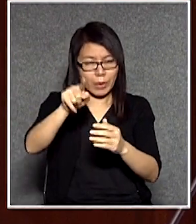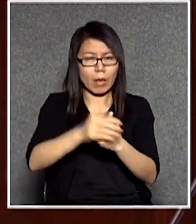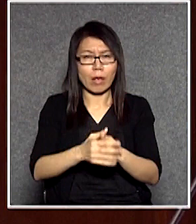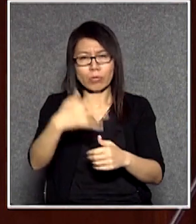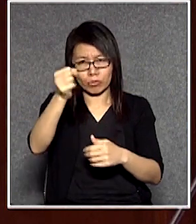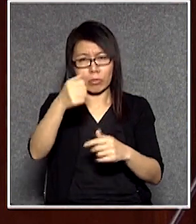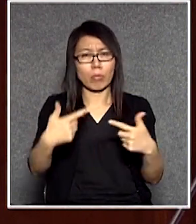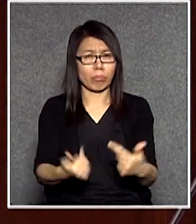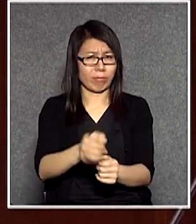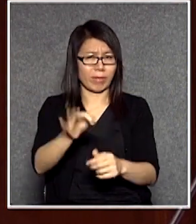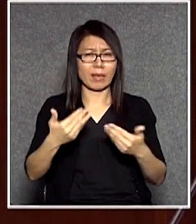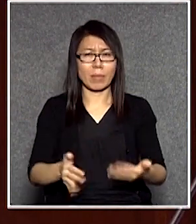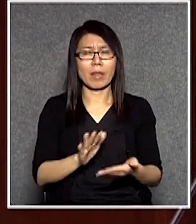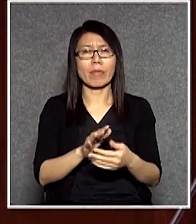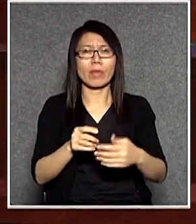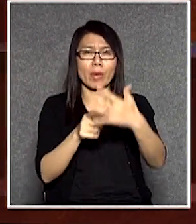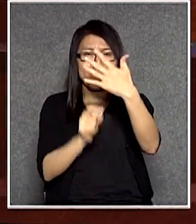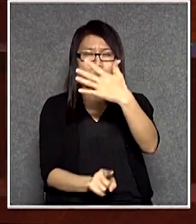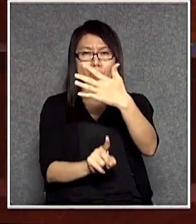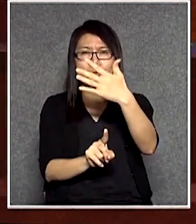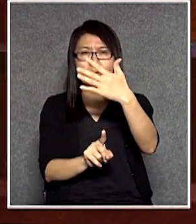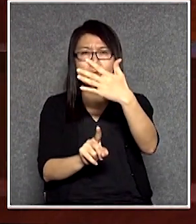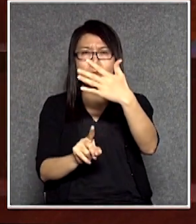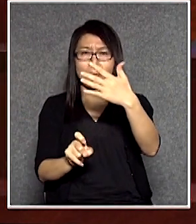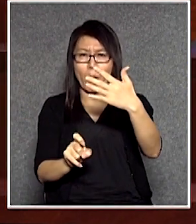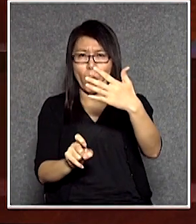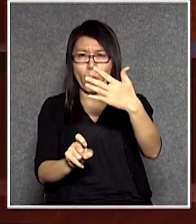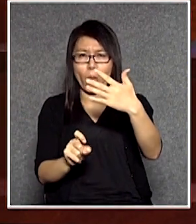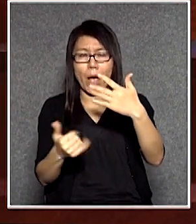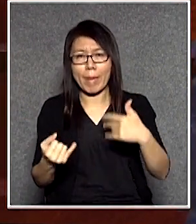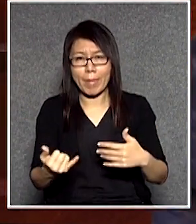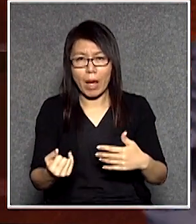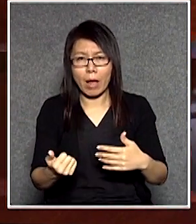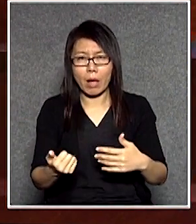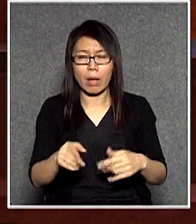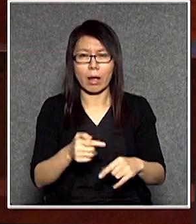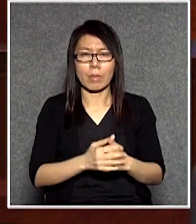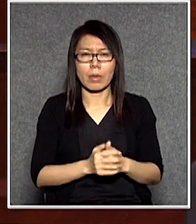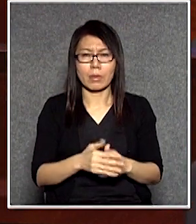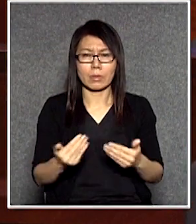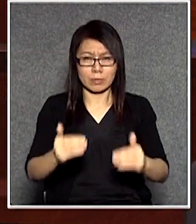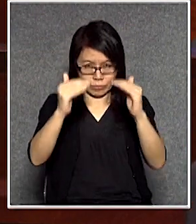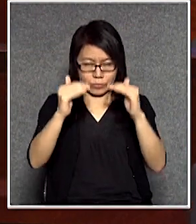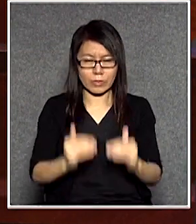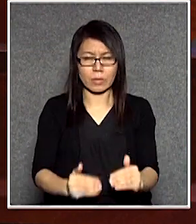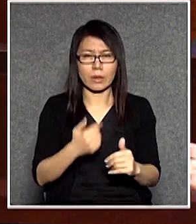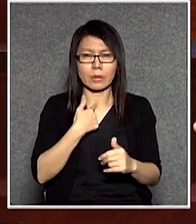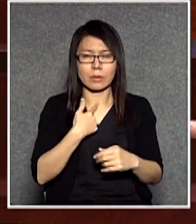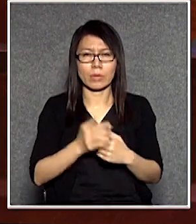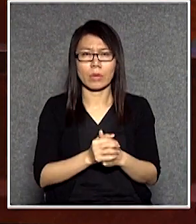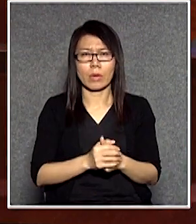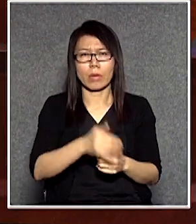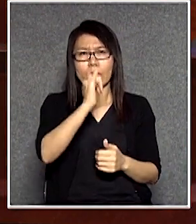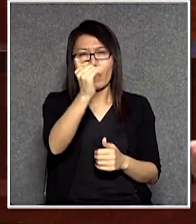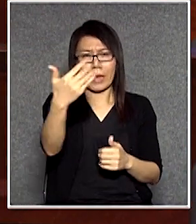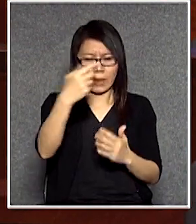的今天是多少號呢?五月十九號是不是是不是好了,接下來就要六百多條